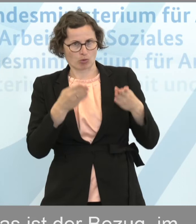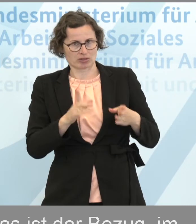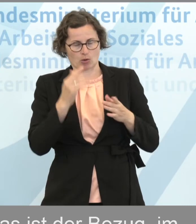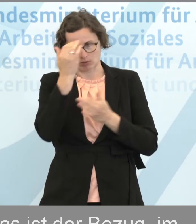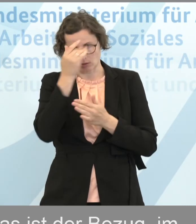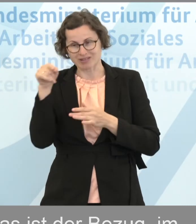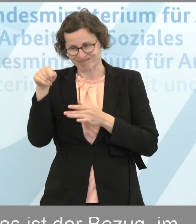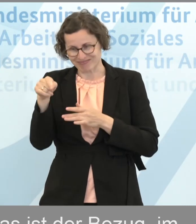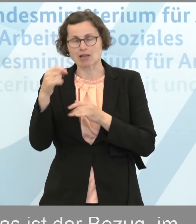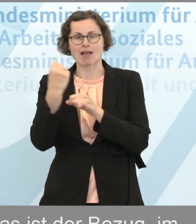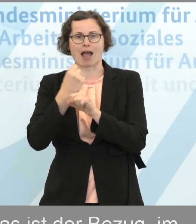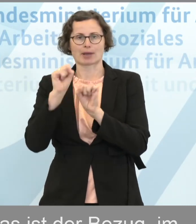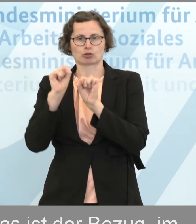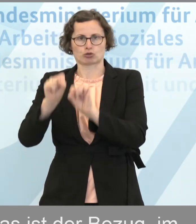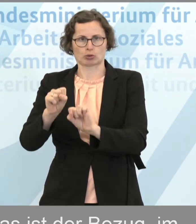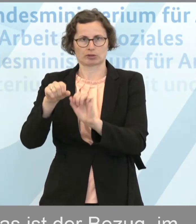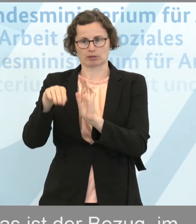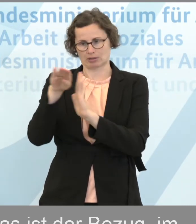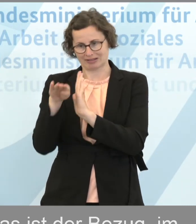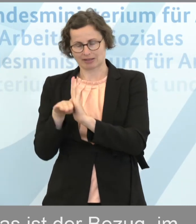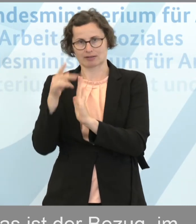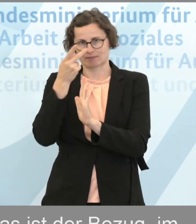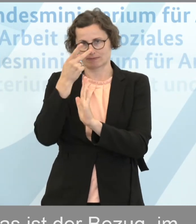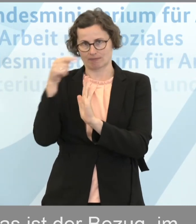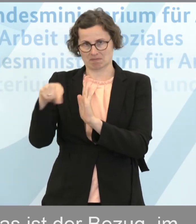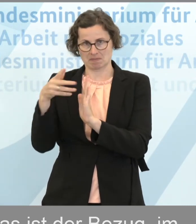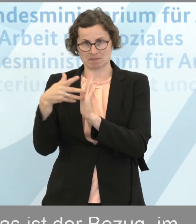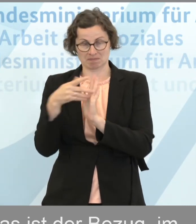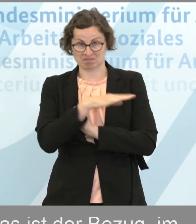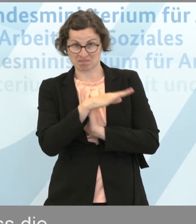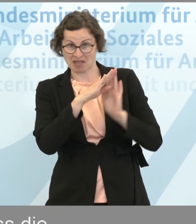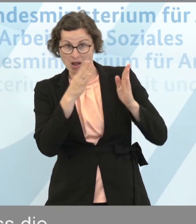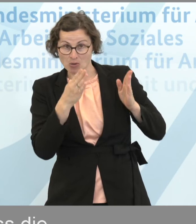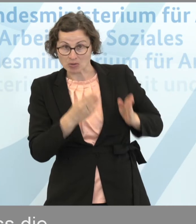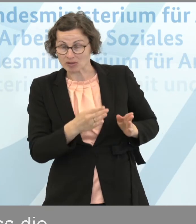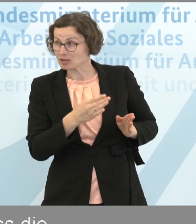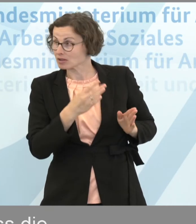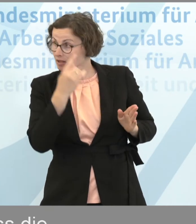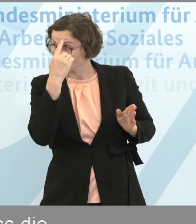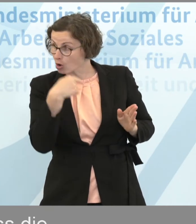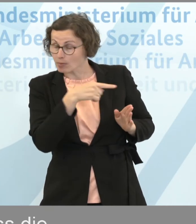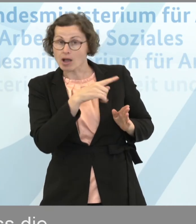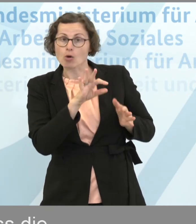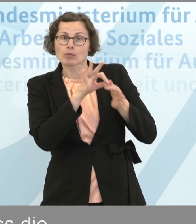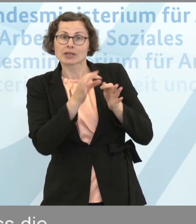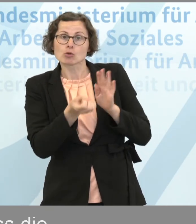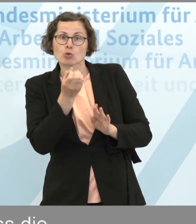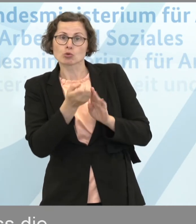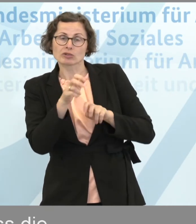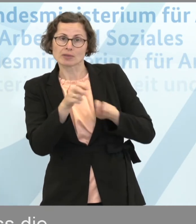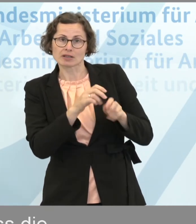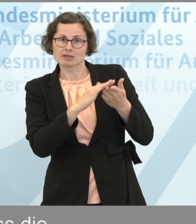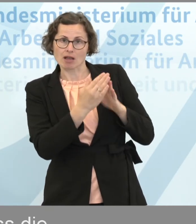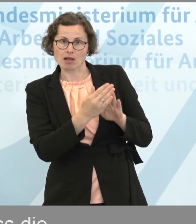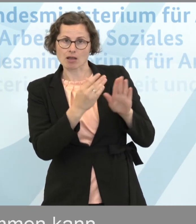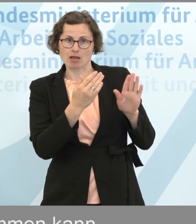Arbeitsschutzrechte hier Prüfung zu setzen. Es ist ja so, dass der Ausdauer, die auch vom Bundesminister zu beantworten, keine